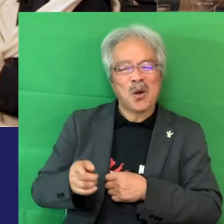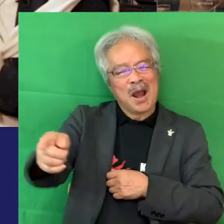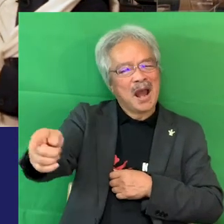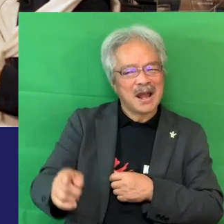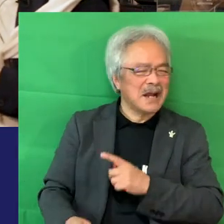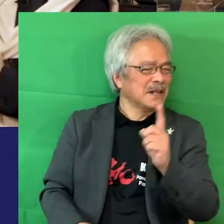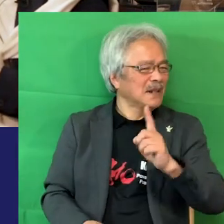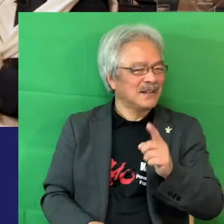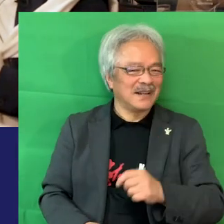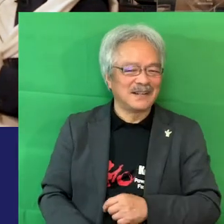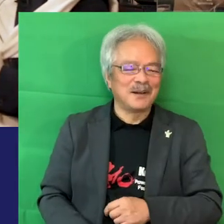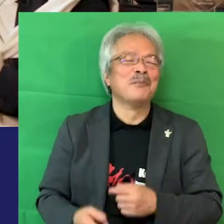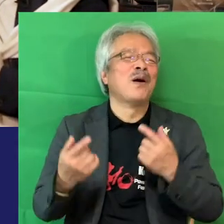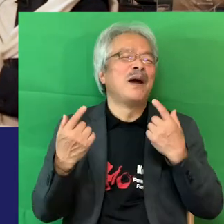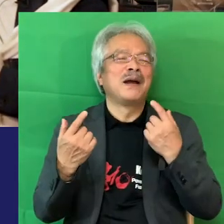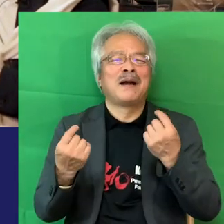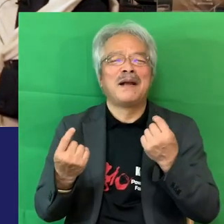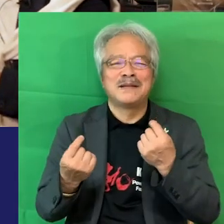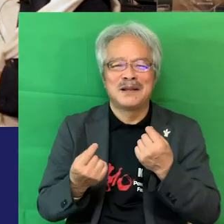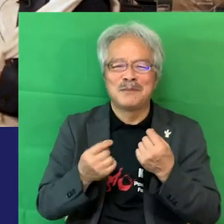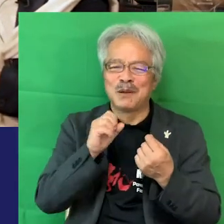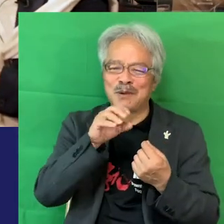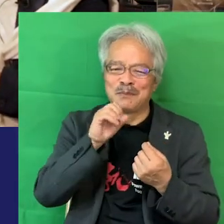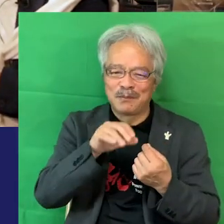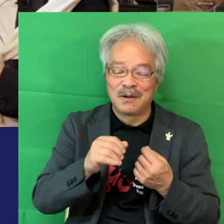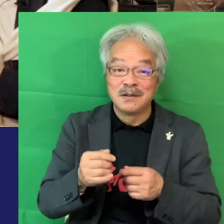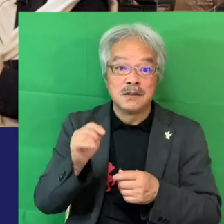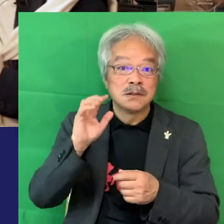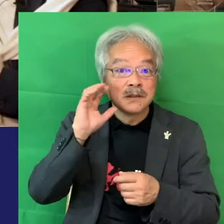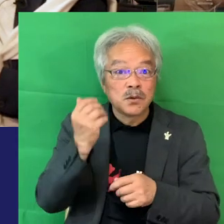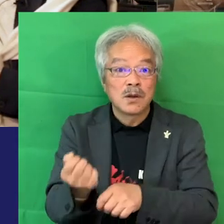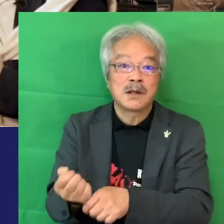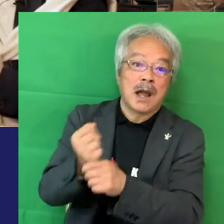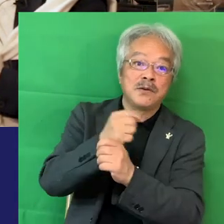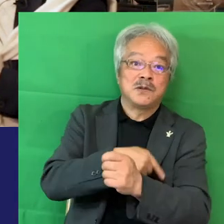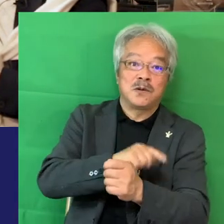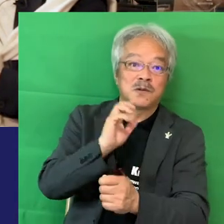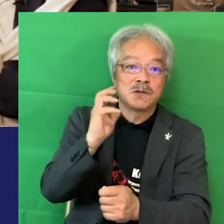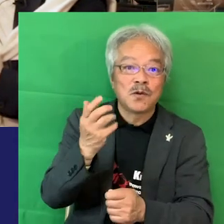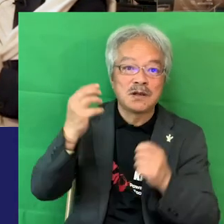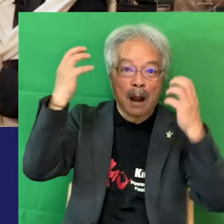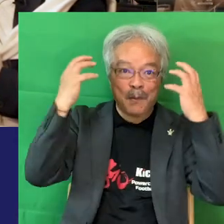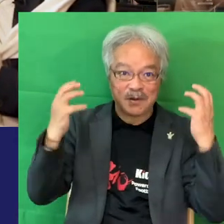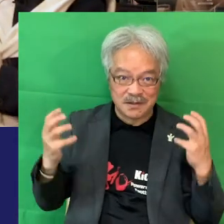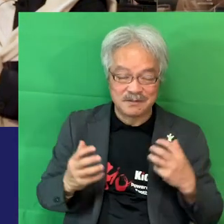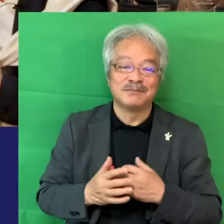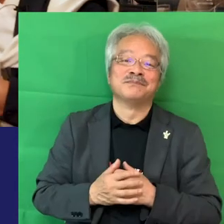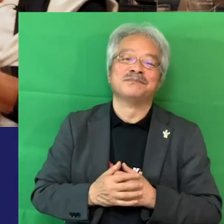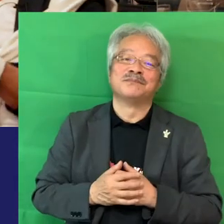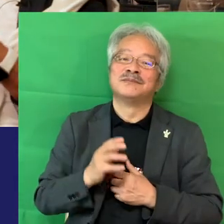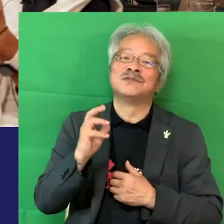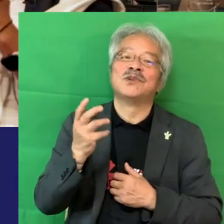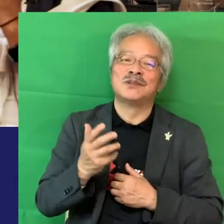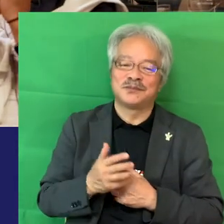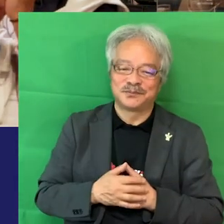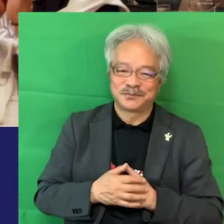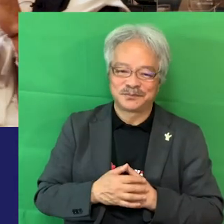みたいな相変わらずですよすごい回復力だと思いますけどねなるほどねそこは努力だな